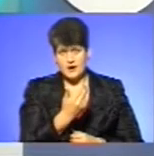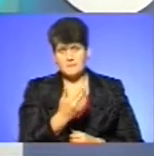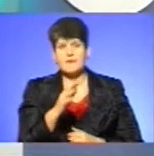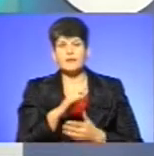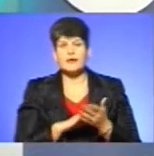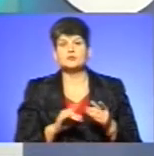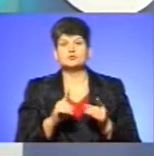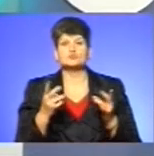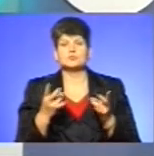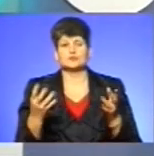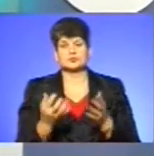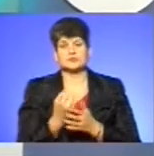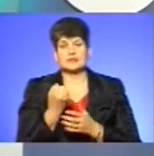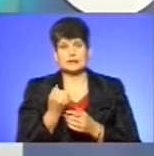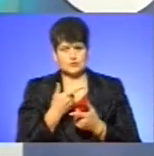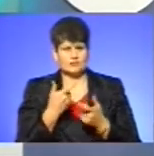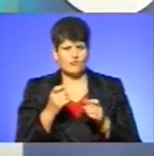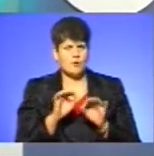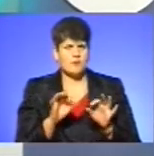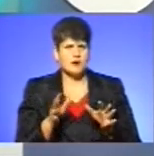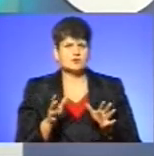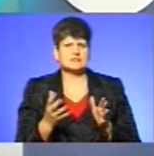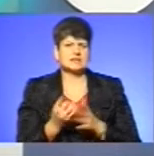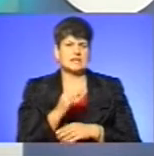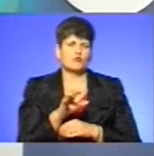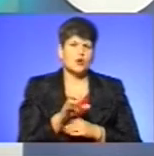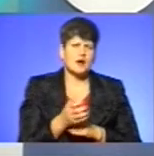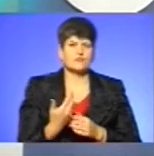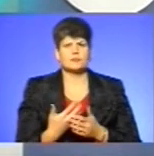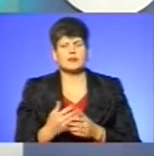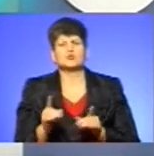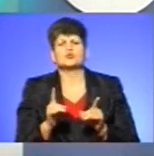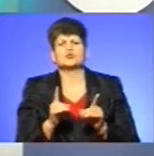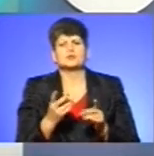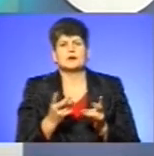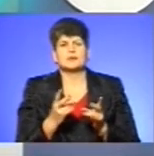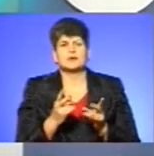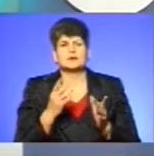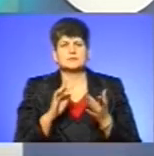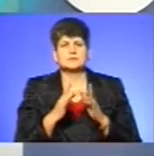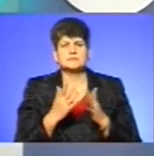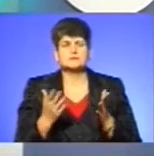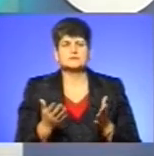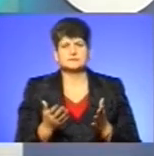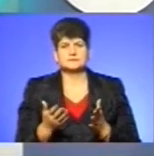потрібно знайти? Знайти якусь інформацію, тобто знайти фотографію, можливо, у соцмережі, якщо є така можливість.